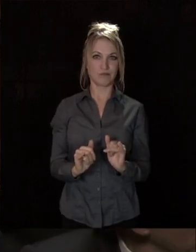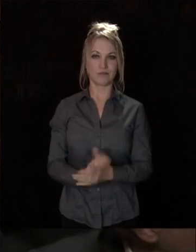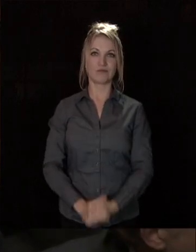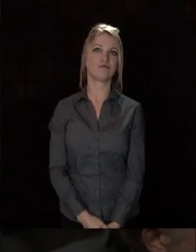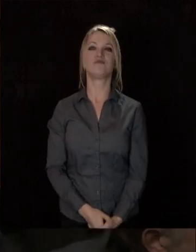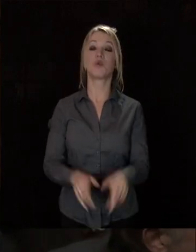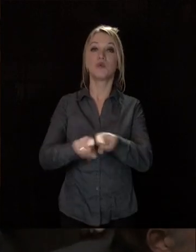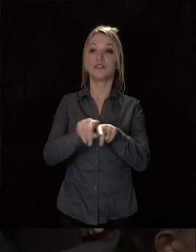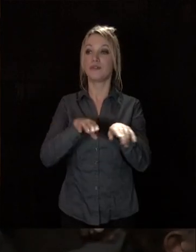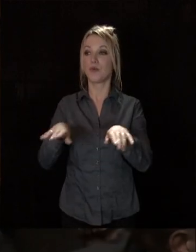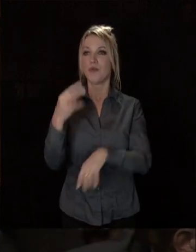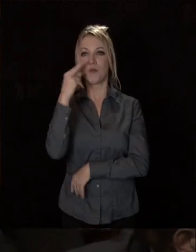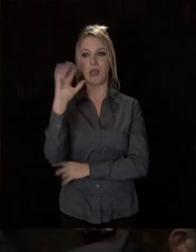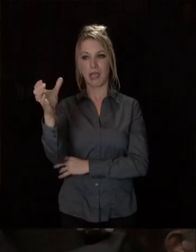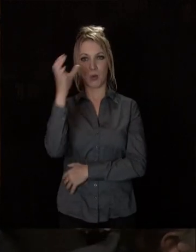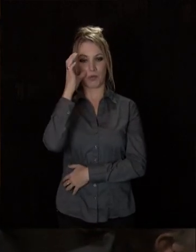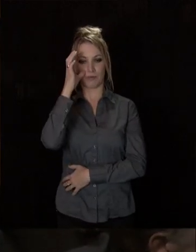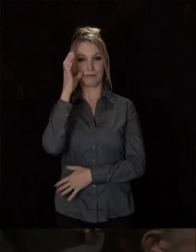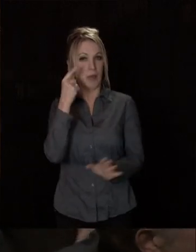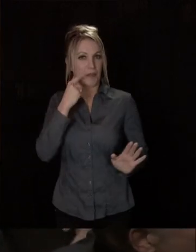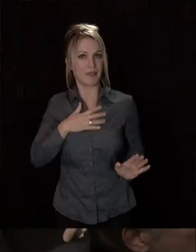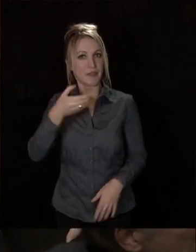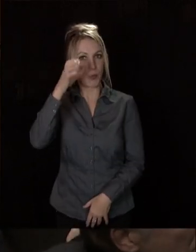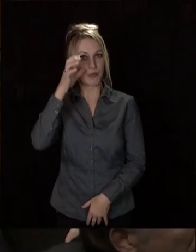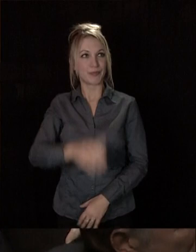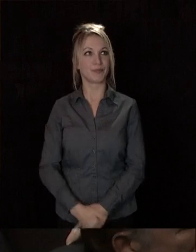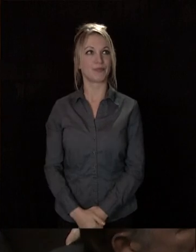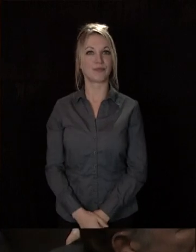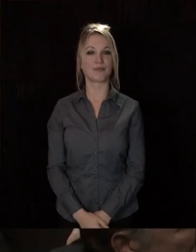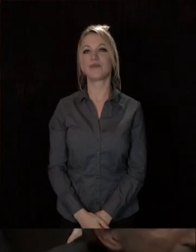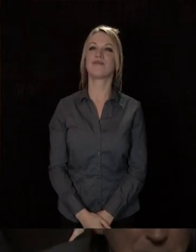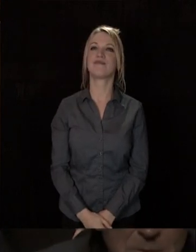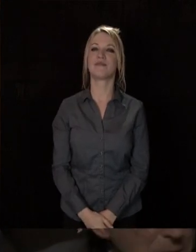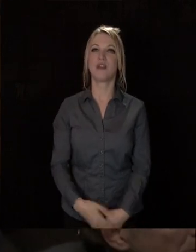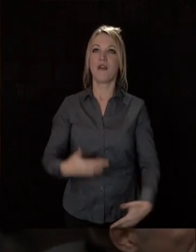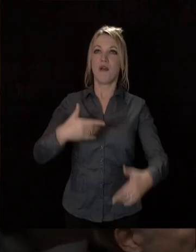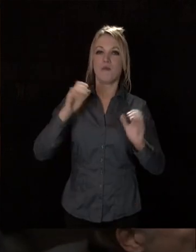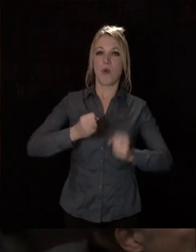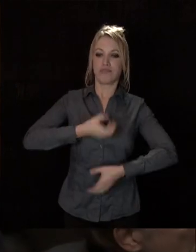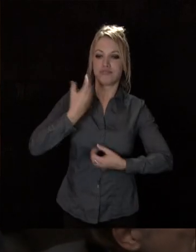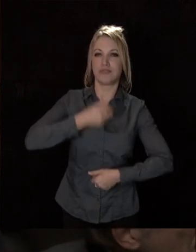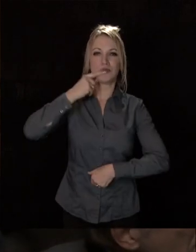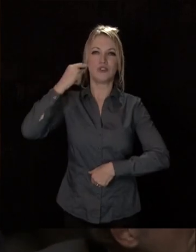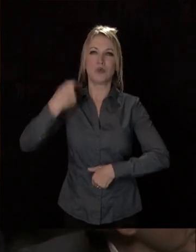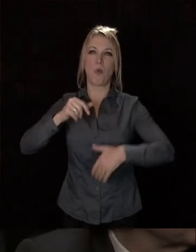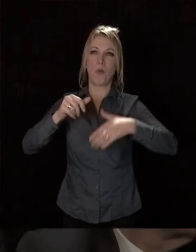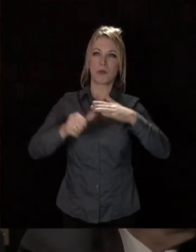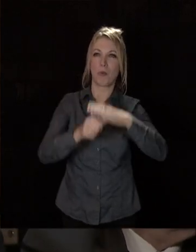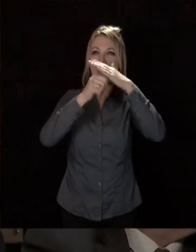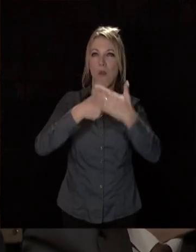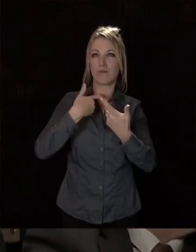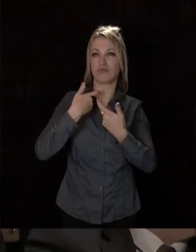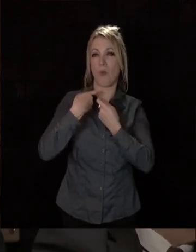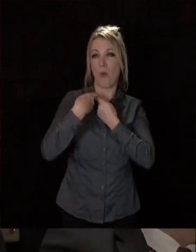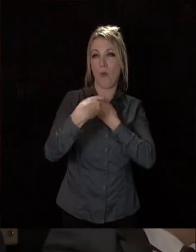D'autre part, vous êtes venus pour m'écouter, je pense. Et je pourrais vous raconter Dijon et sa métropole pendant quelques heures